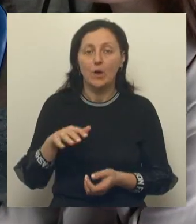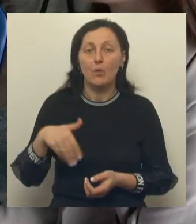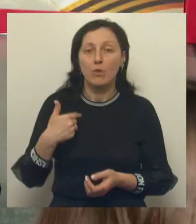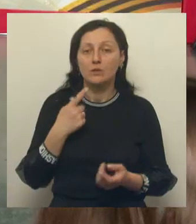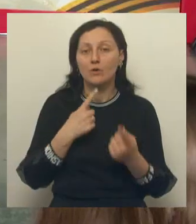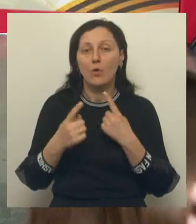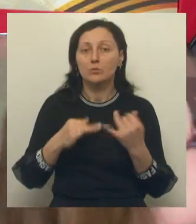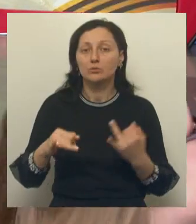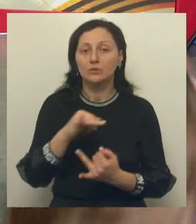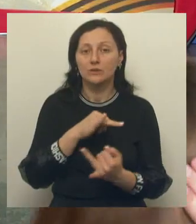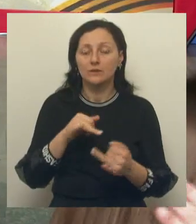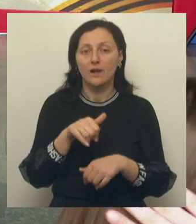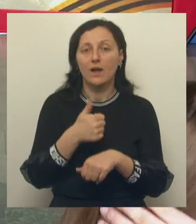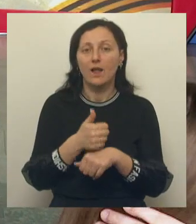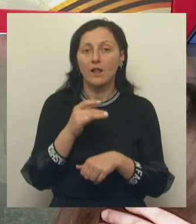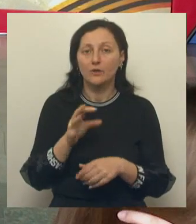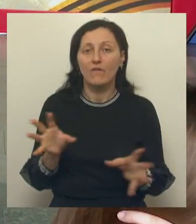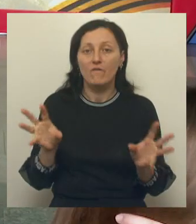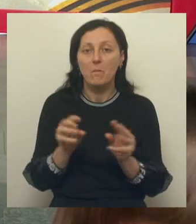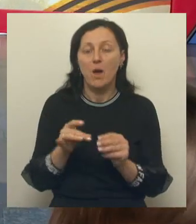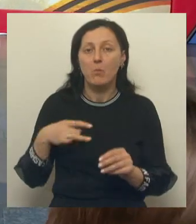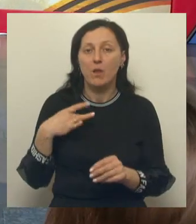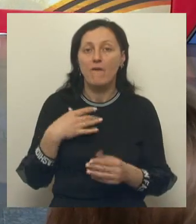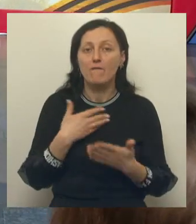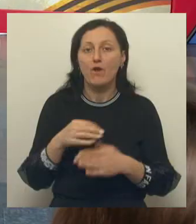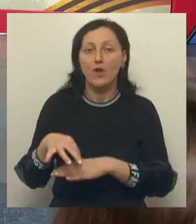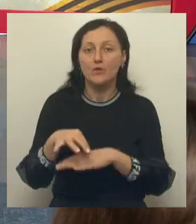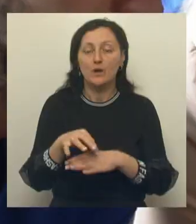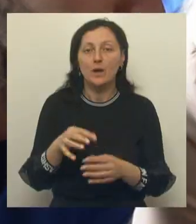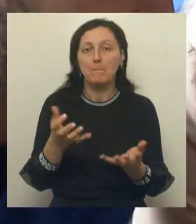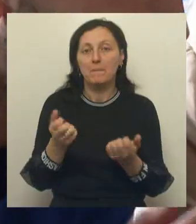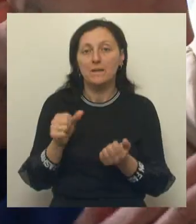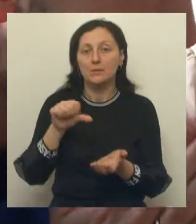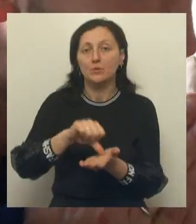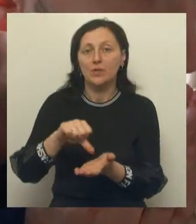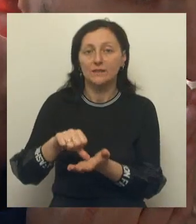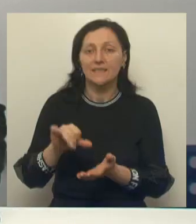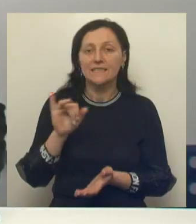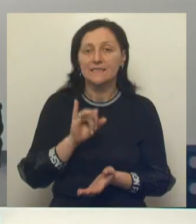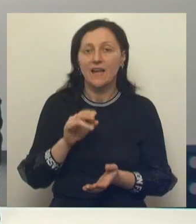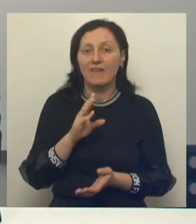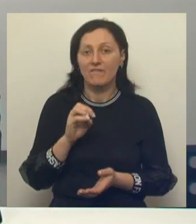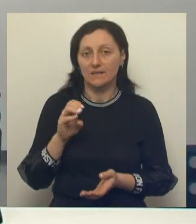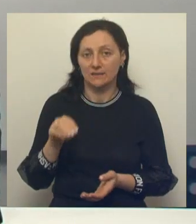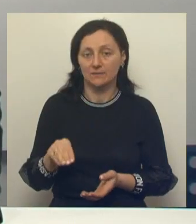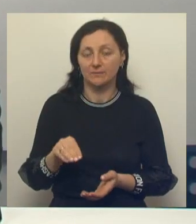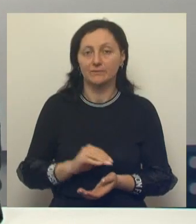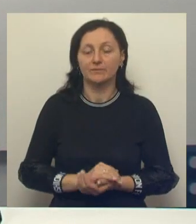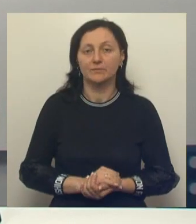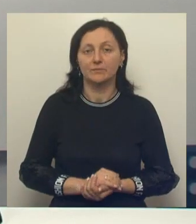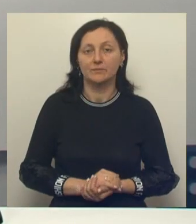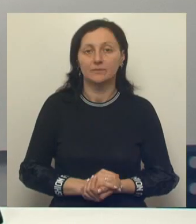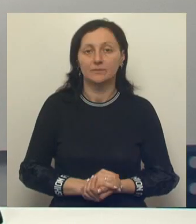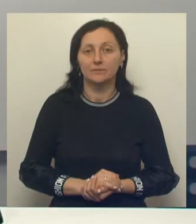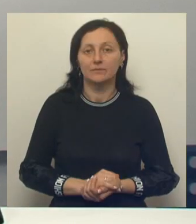проекта Вячеслав Гладков вместе с белгородскими волонтерами принял участие в историческом квизе. К другим